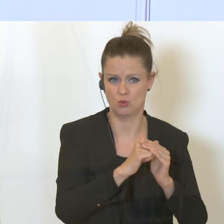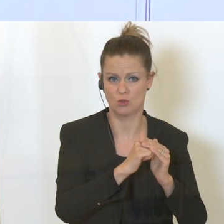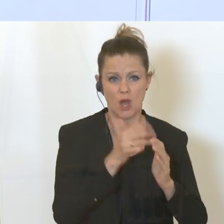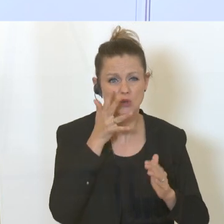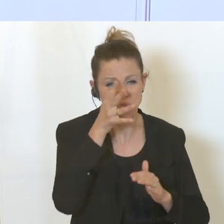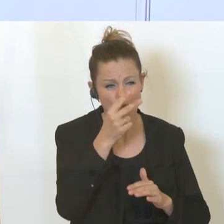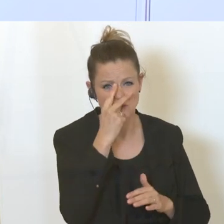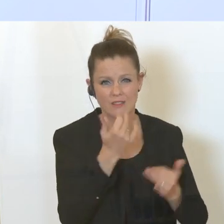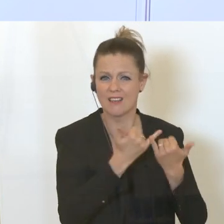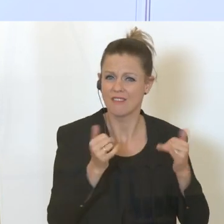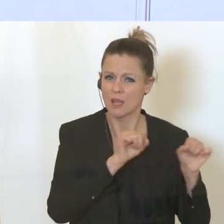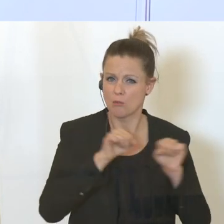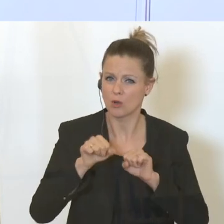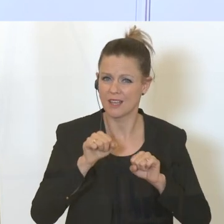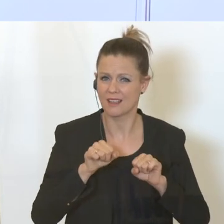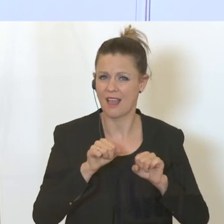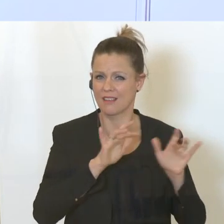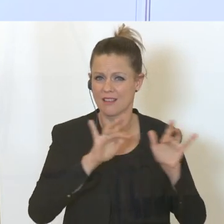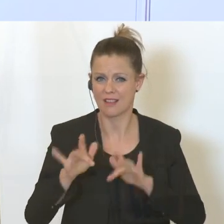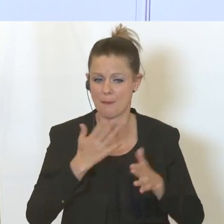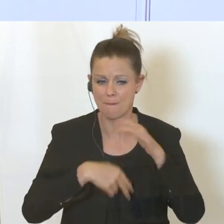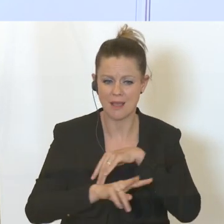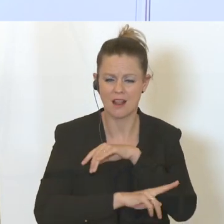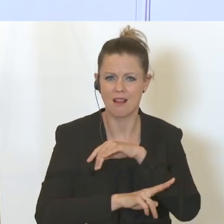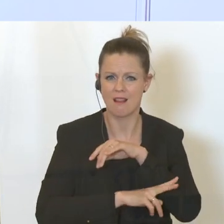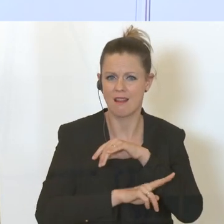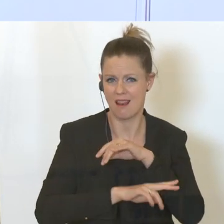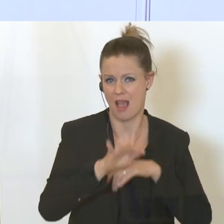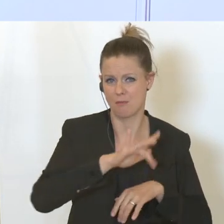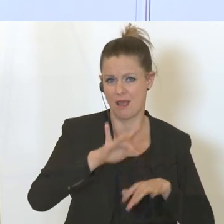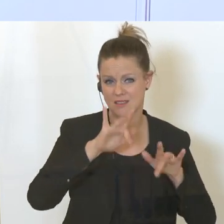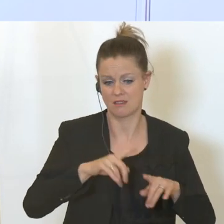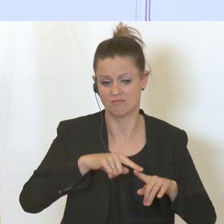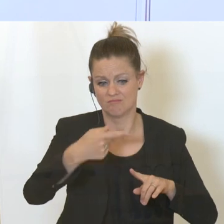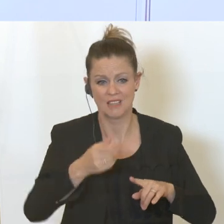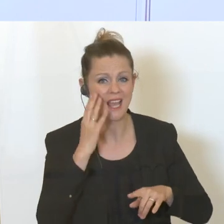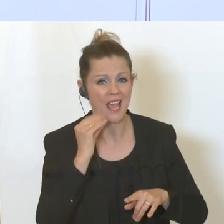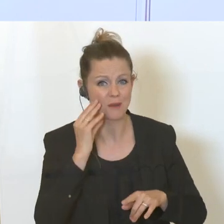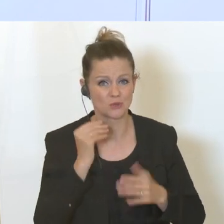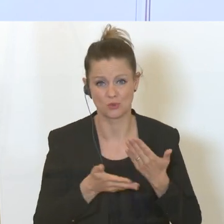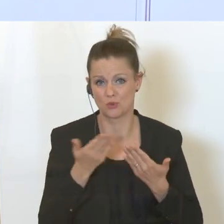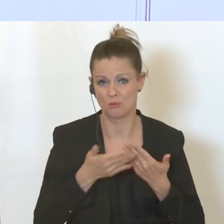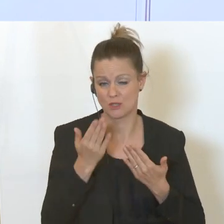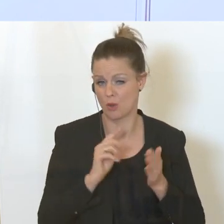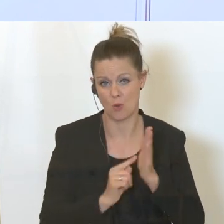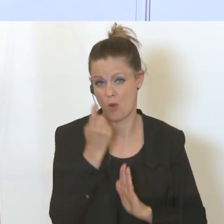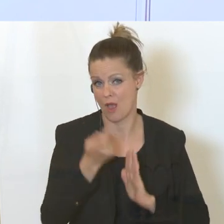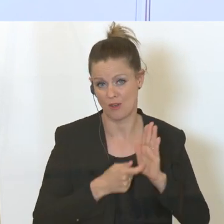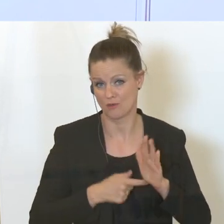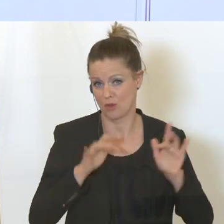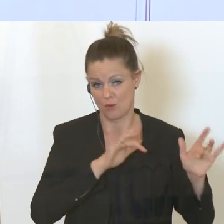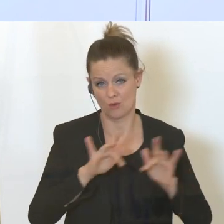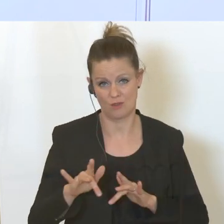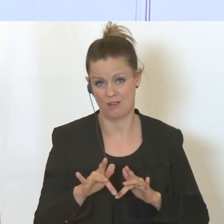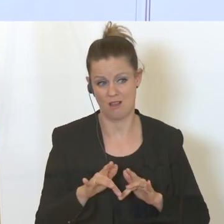Zukunft schauen, wie können wir Möglichkeiten finden, dass es wieder mehr Lehrplätze gibt, auch im Herbst. Denn das wird die große Herausforderung sein. Das ist das Problem